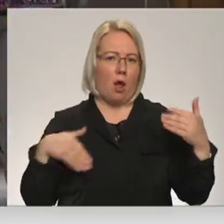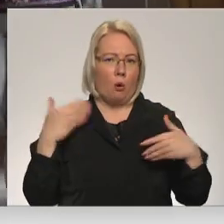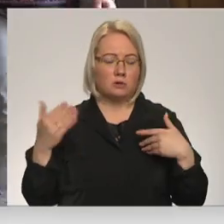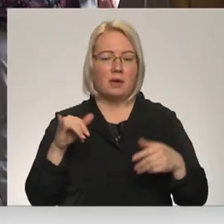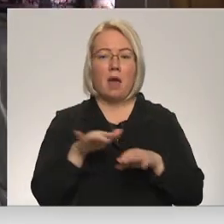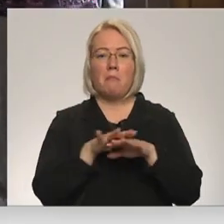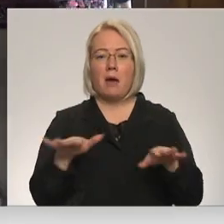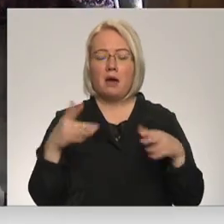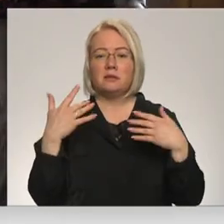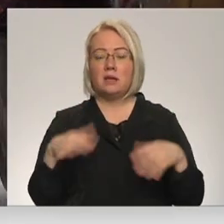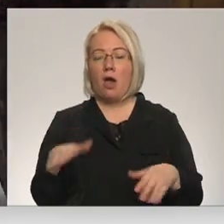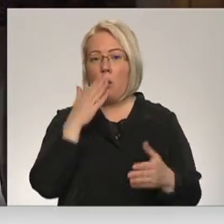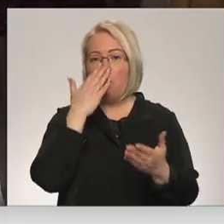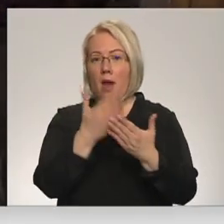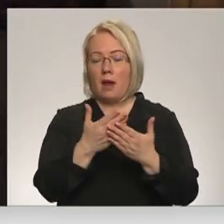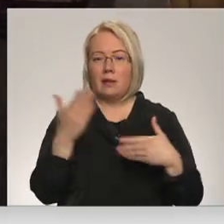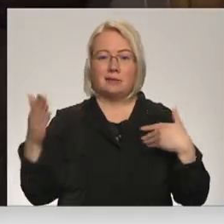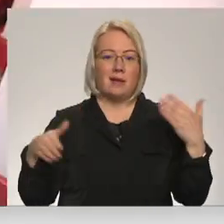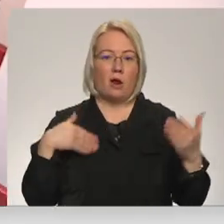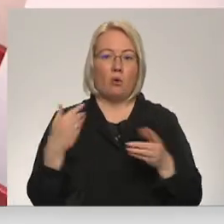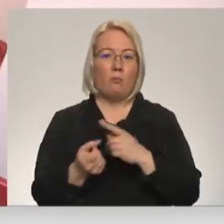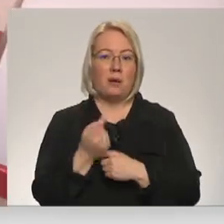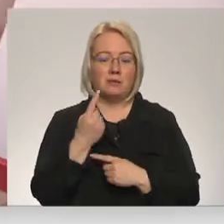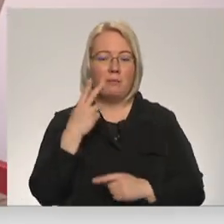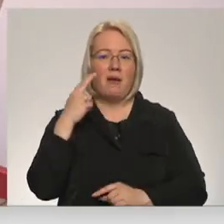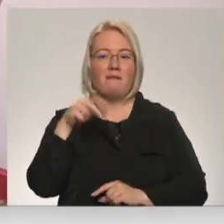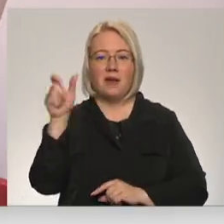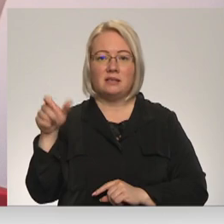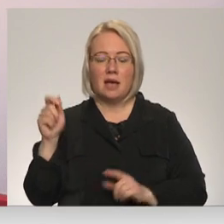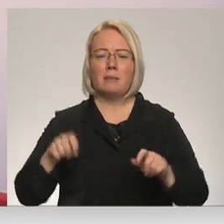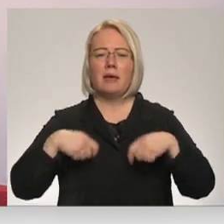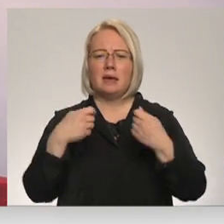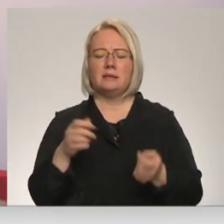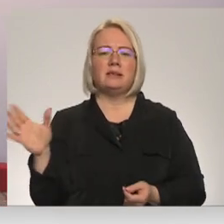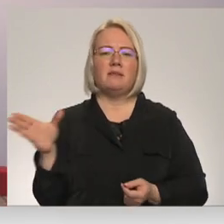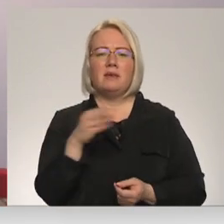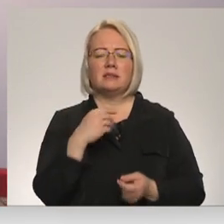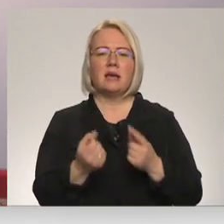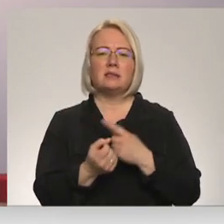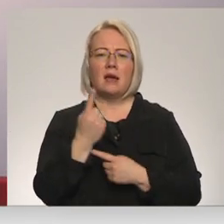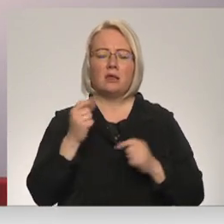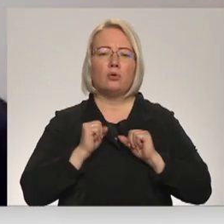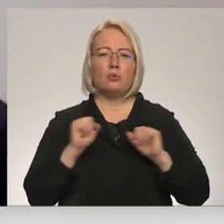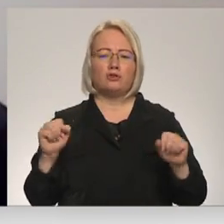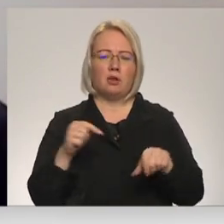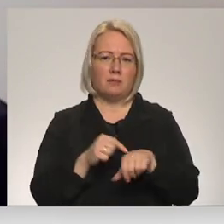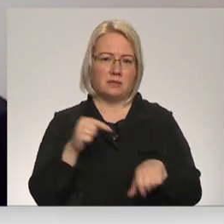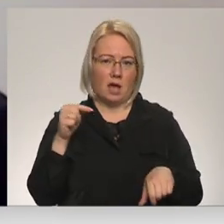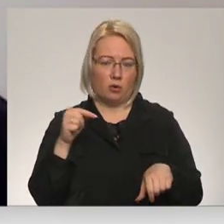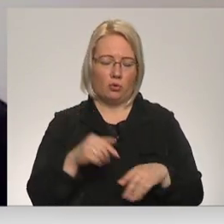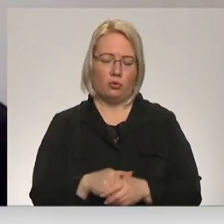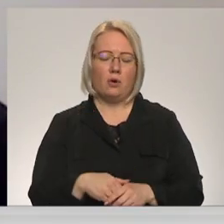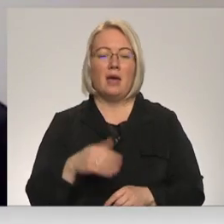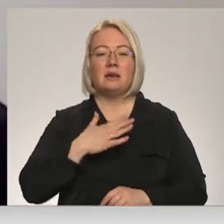Taču, ja bērns jau izrāda satraukuma pazīmes, vecākiem pēc iespējas jāsniedz viss, kas rada drošības sajūtu. Savā ziņā